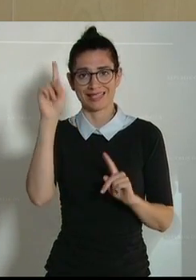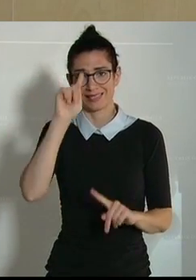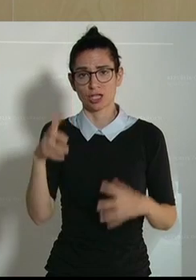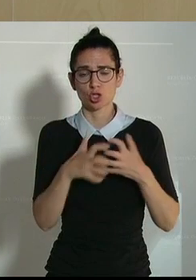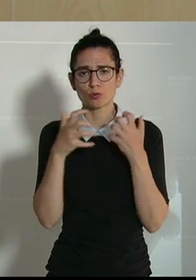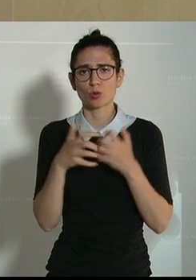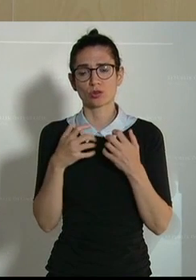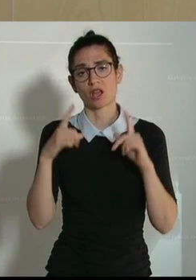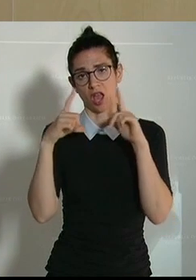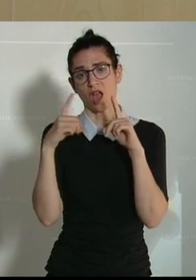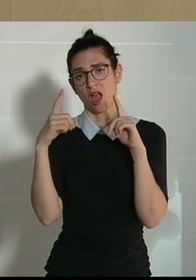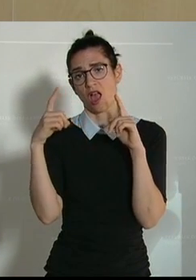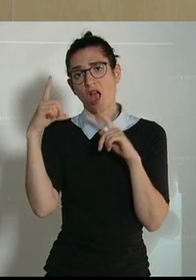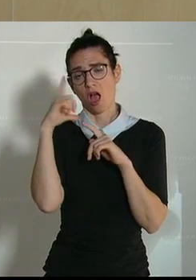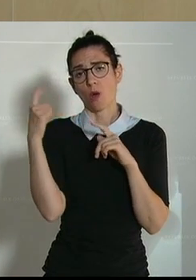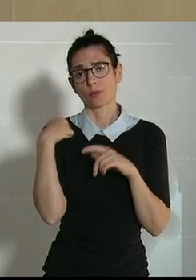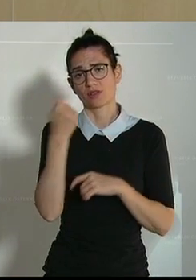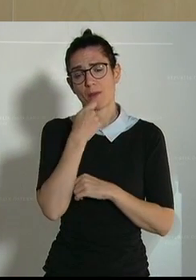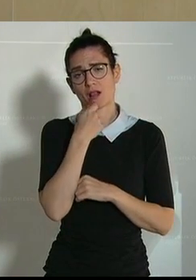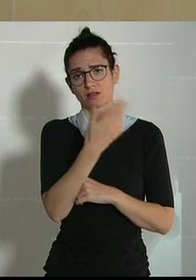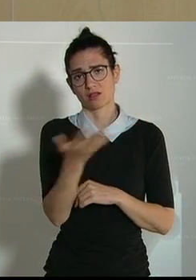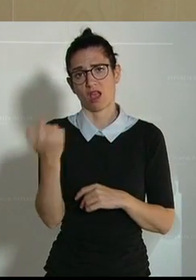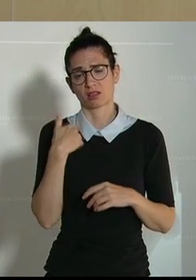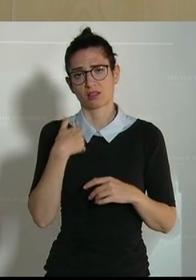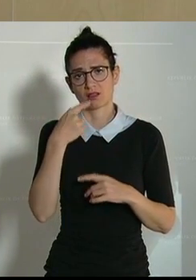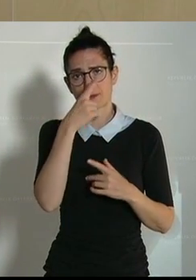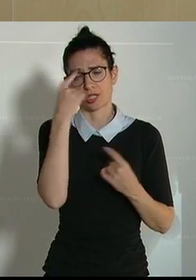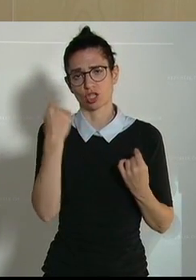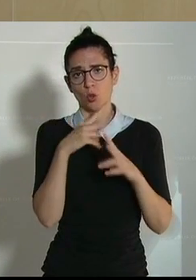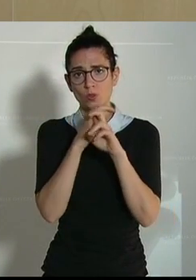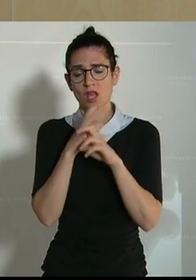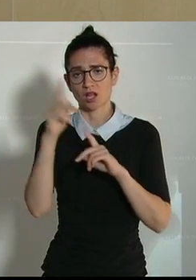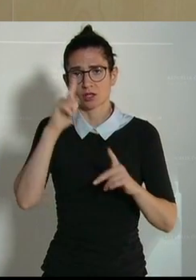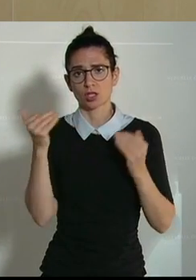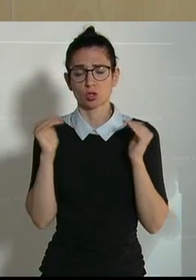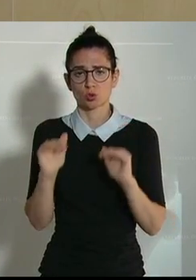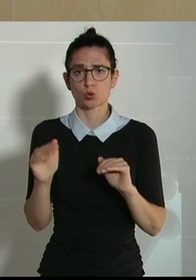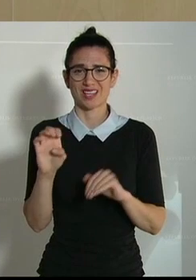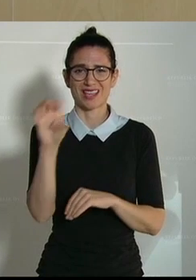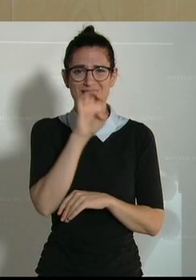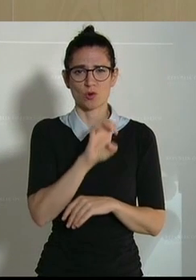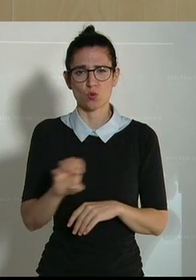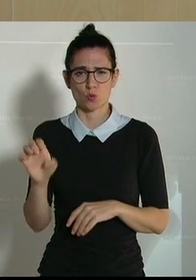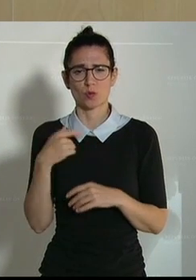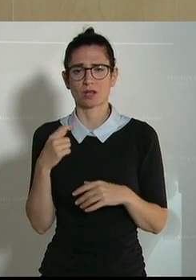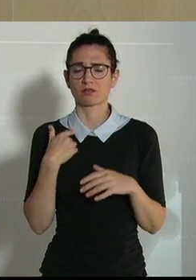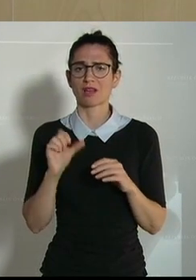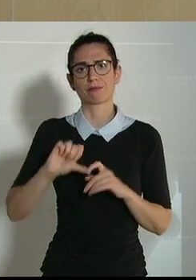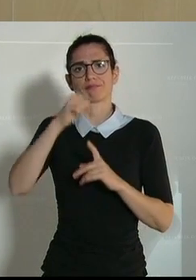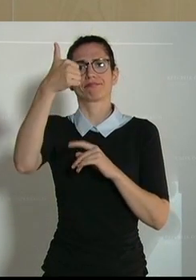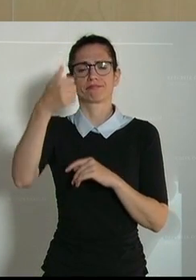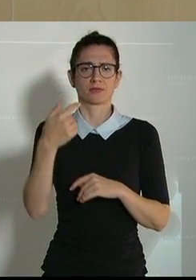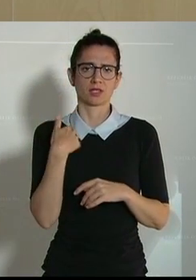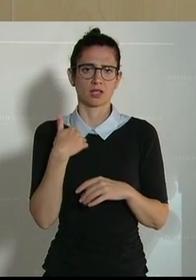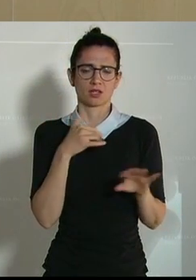zur Hauptmahlzeit der Menschheit. Österreich nimmt in den Tierschutz EU-weit eine Vorreiterrolle